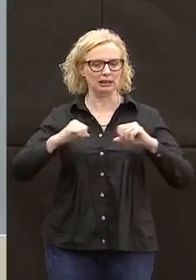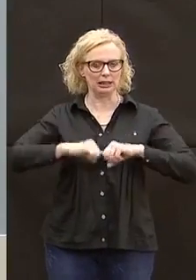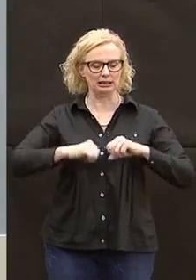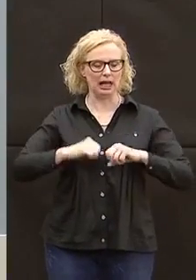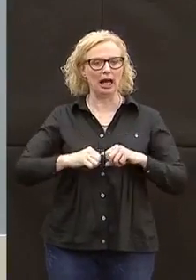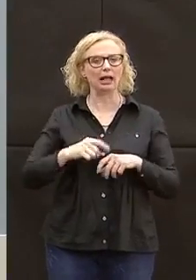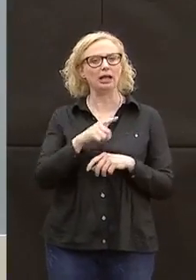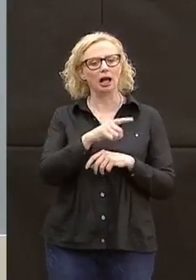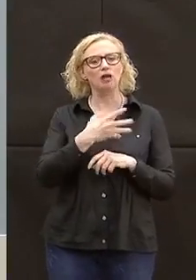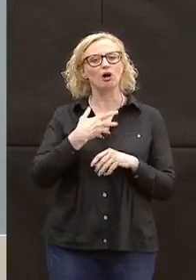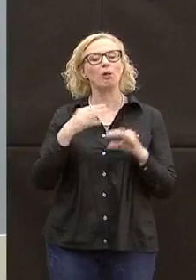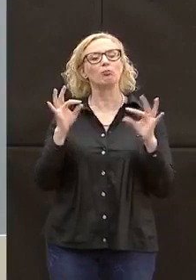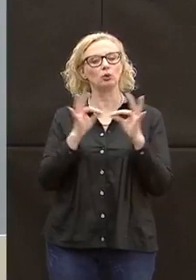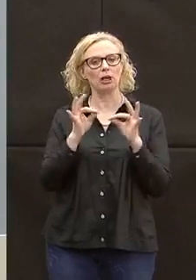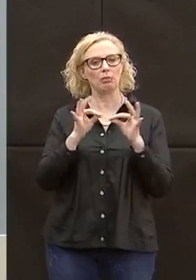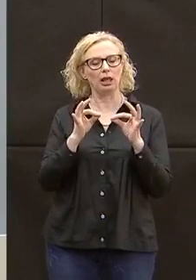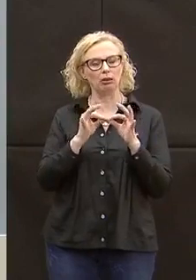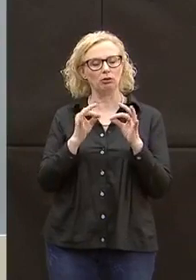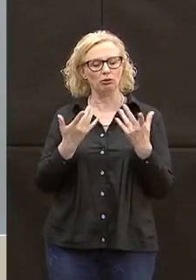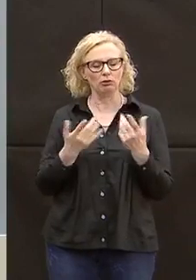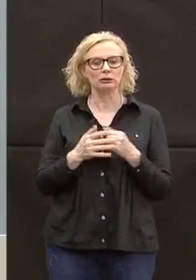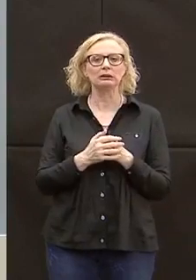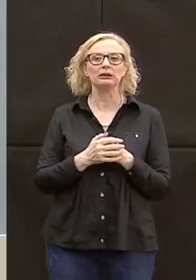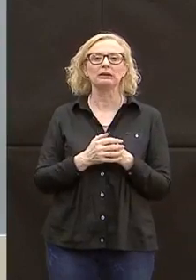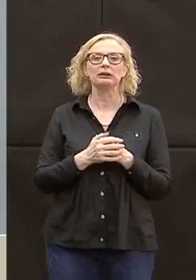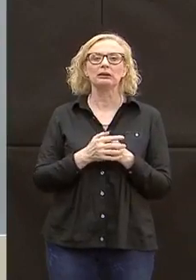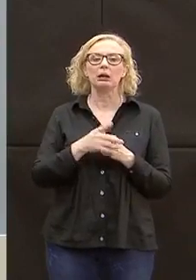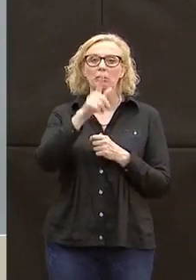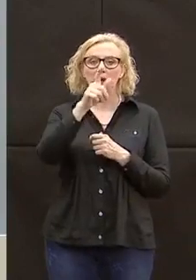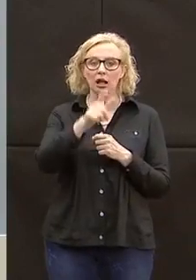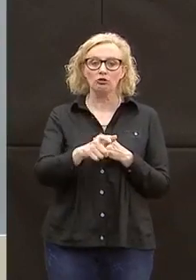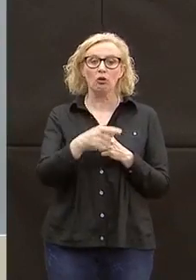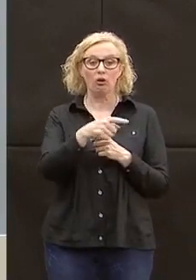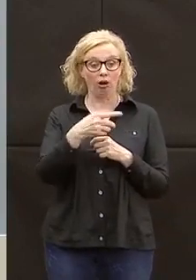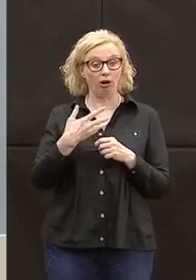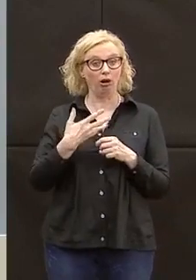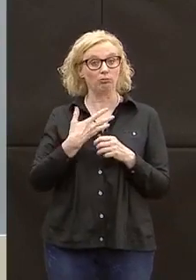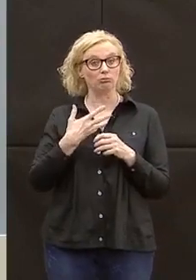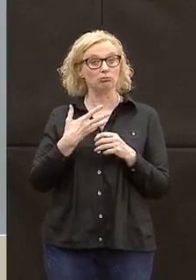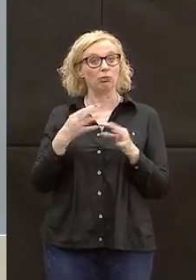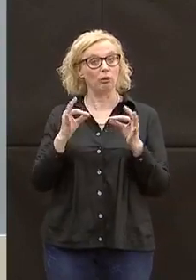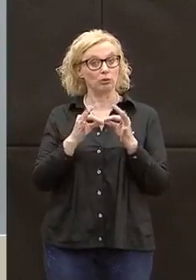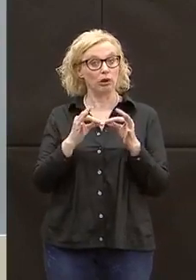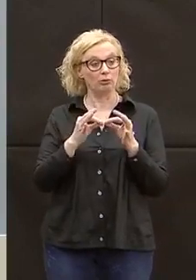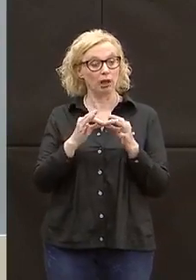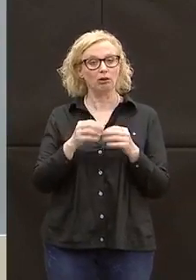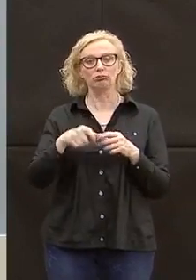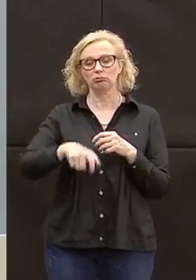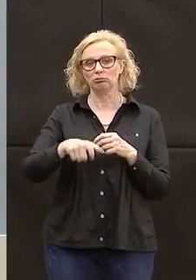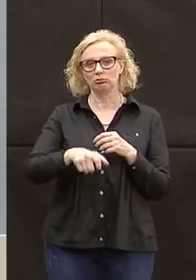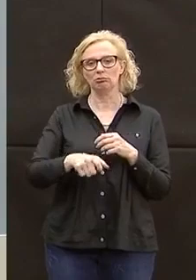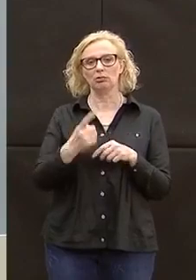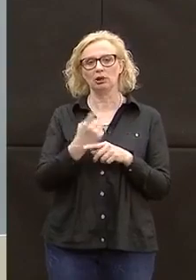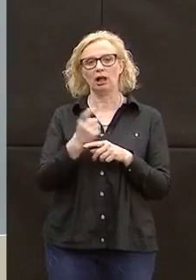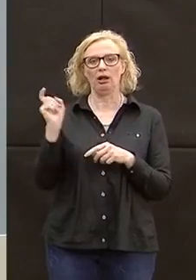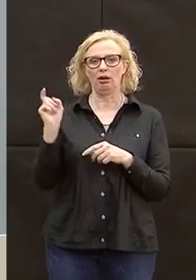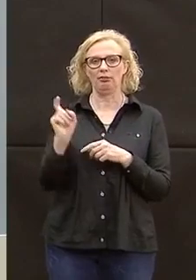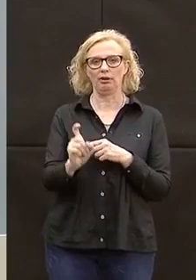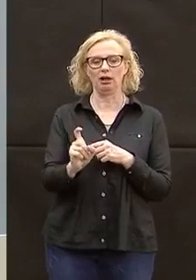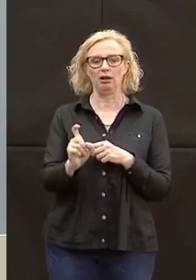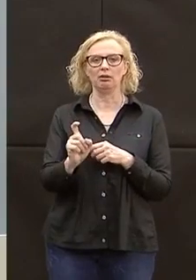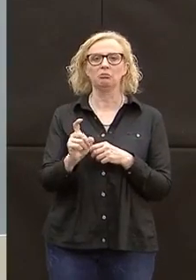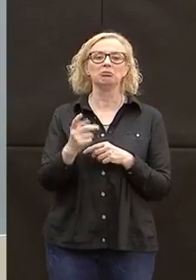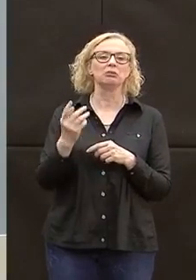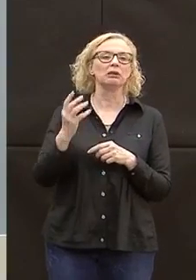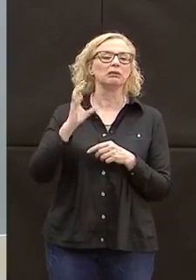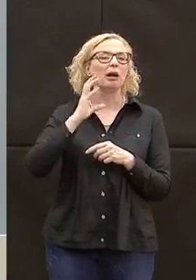un appuntamento, chiediamo a chi riceve l'appuntamento di presentarsi, perché ci riportano casi in cui le